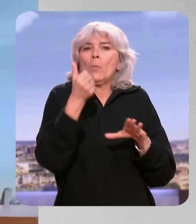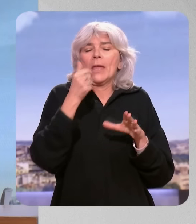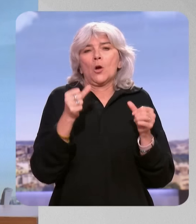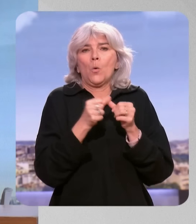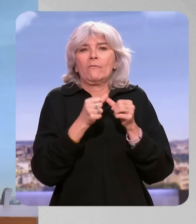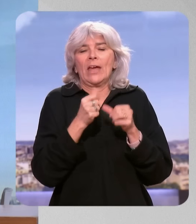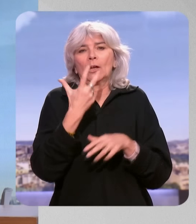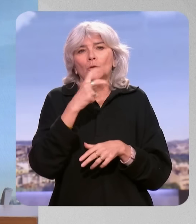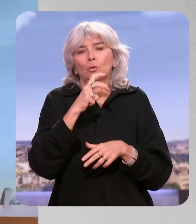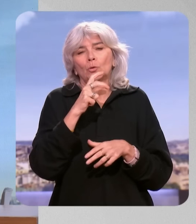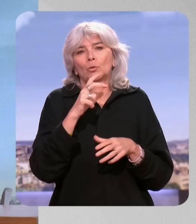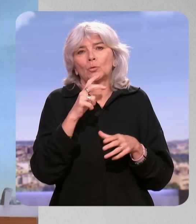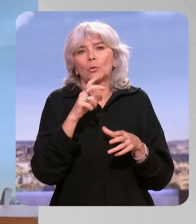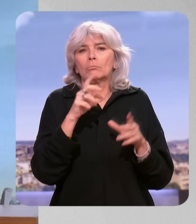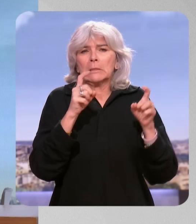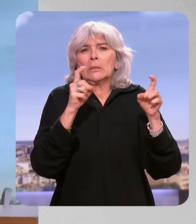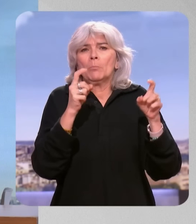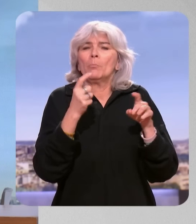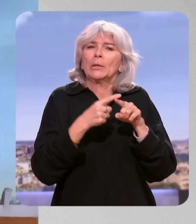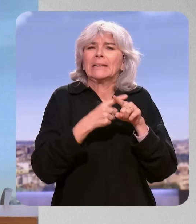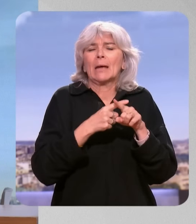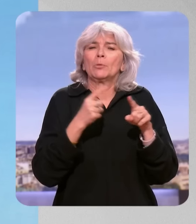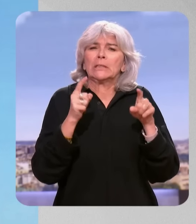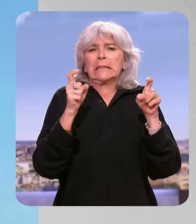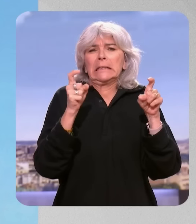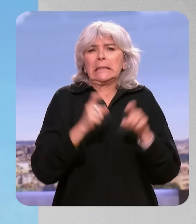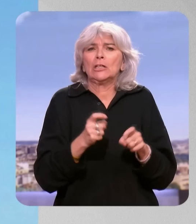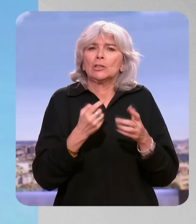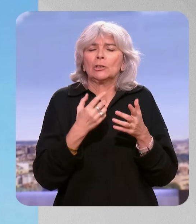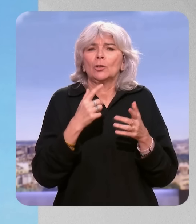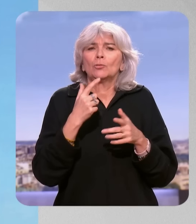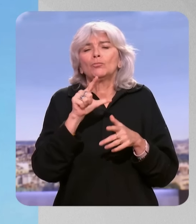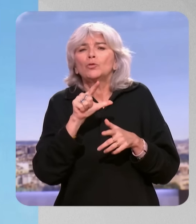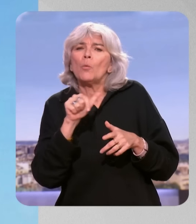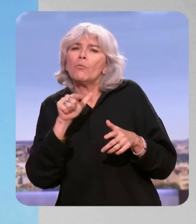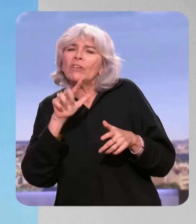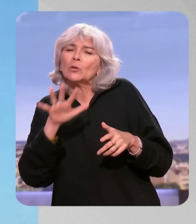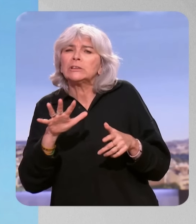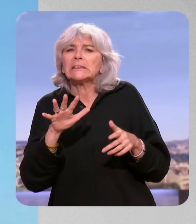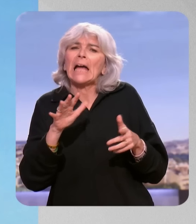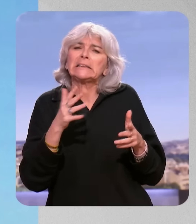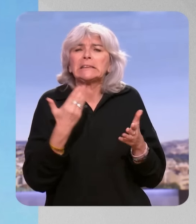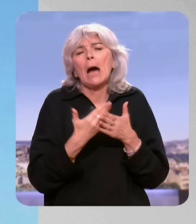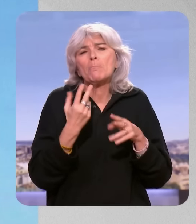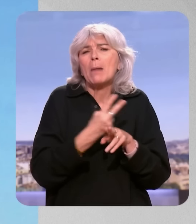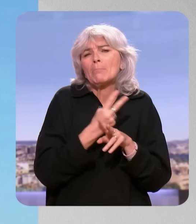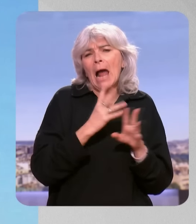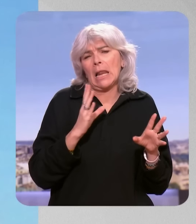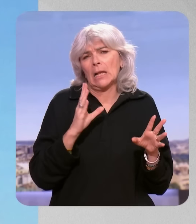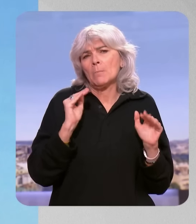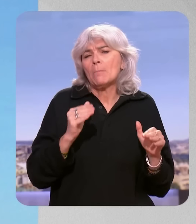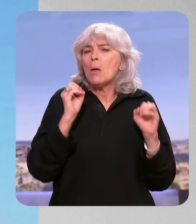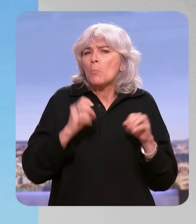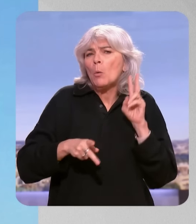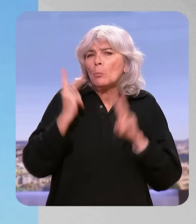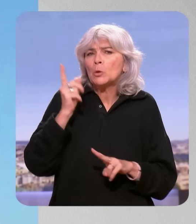réduire de 3,5, progressivement, jusqu'à 2,5. C'est déjà pas mal. 2,5 SMIC. Mais on pourrait aller